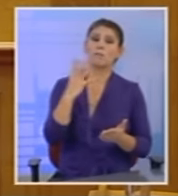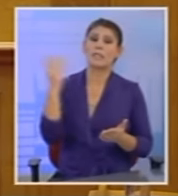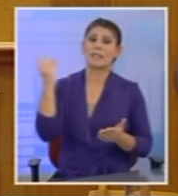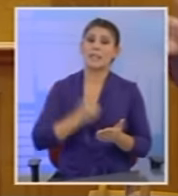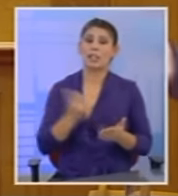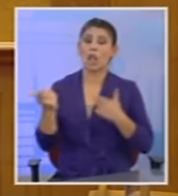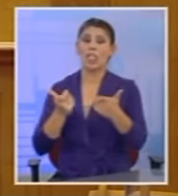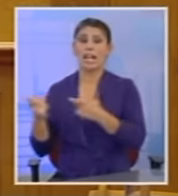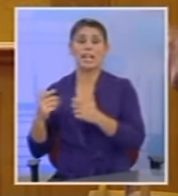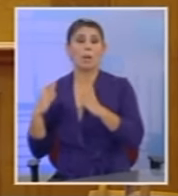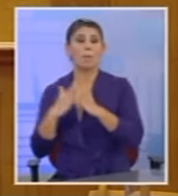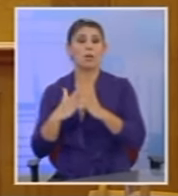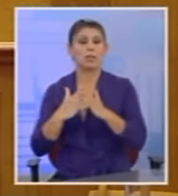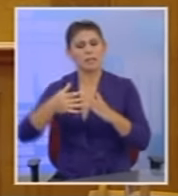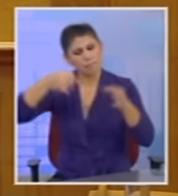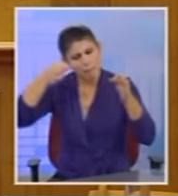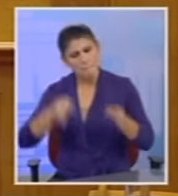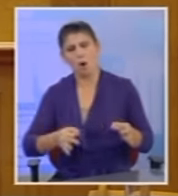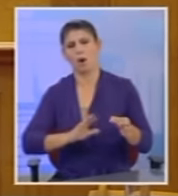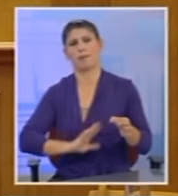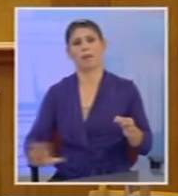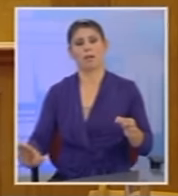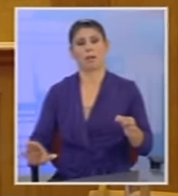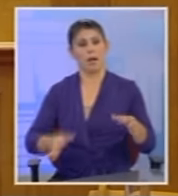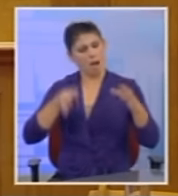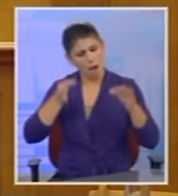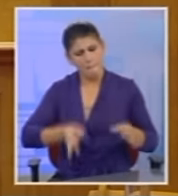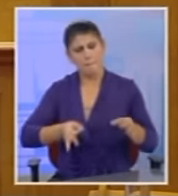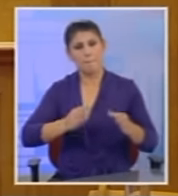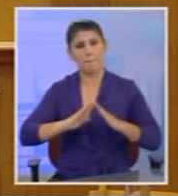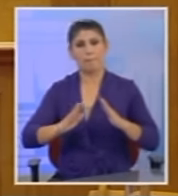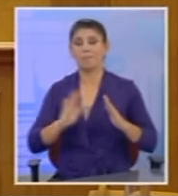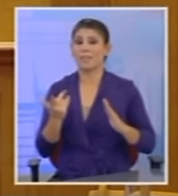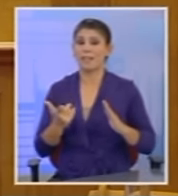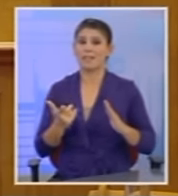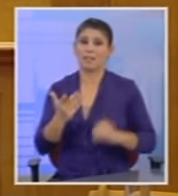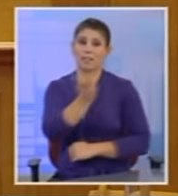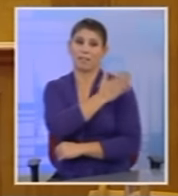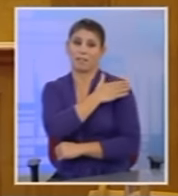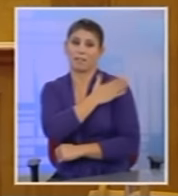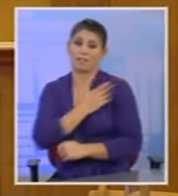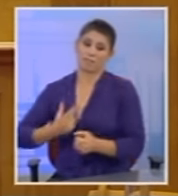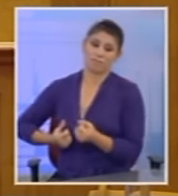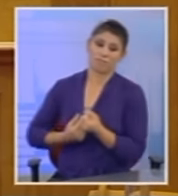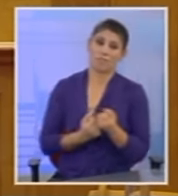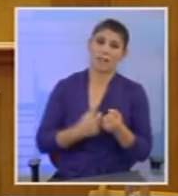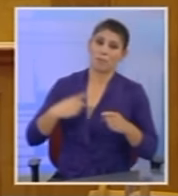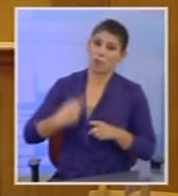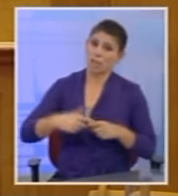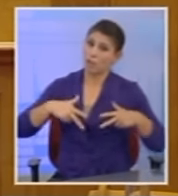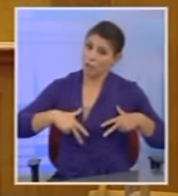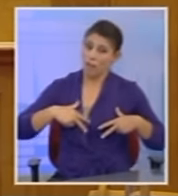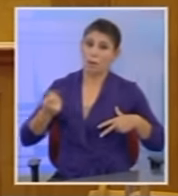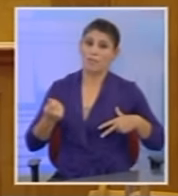δανείων λέτε προστατεύεται απόλυτα. Προστατεύεται απόλυτα, γιατί θα βάλει και πλάτη το ελληνικό κράτος από τα λεφτά που δεν έχει.